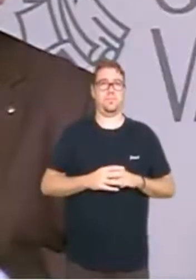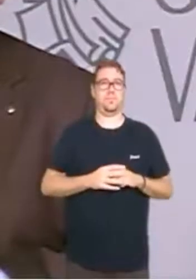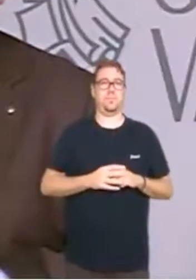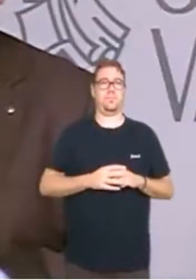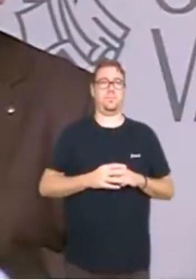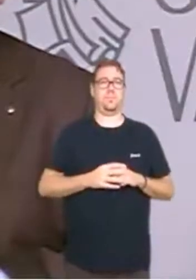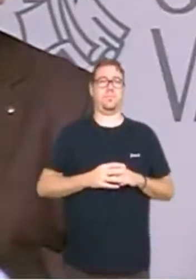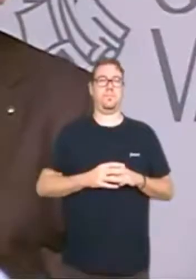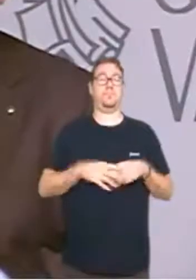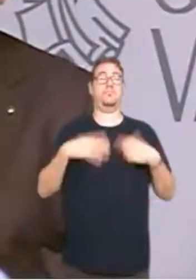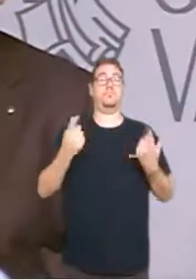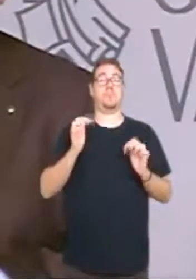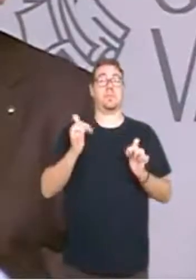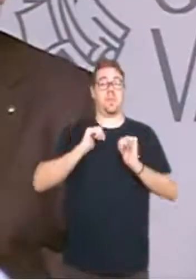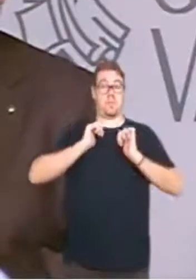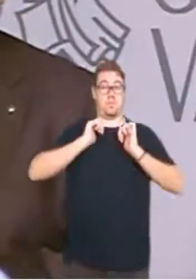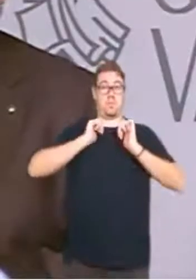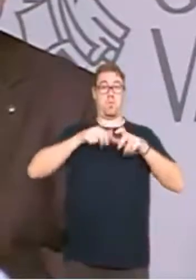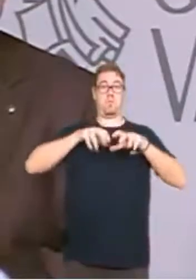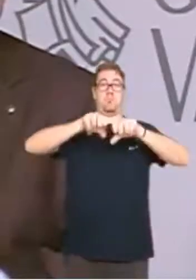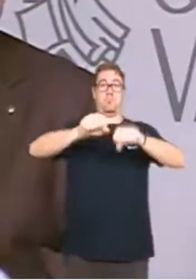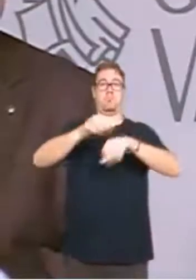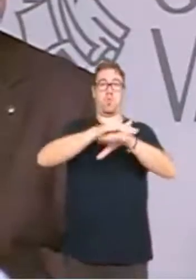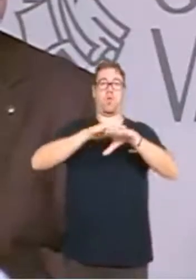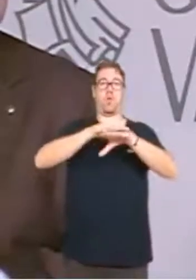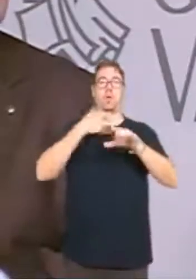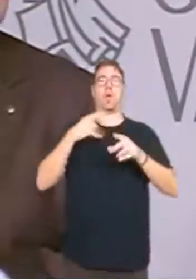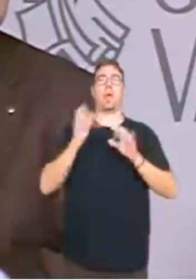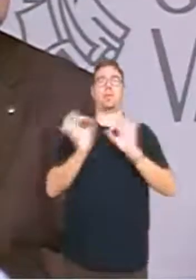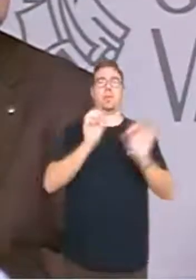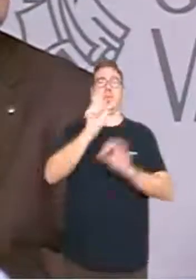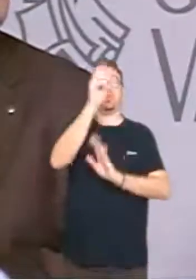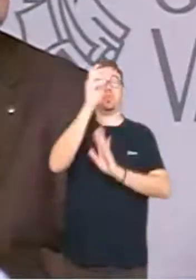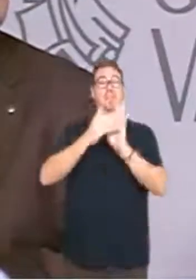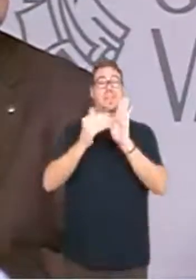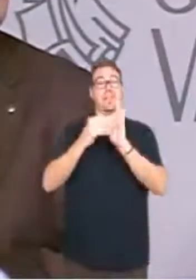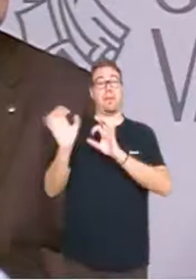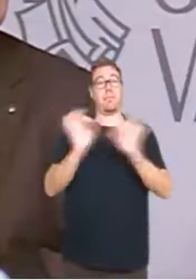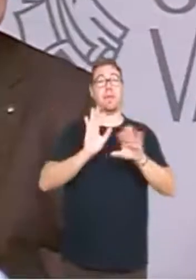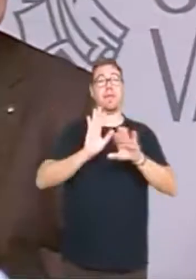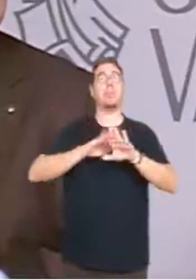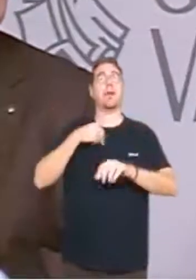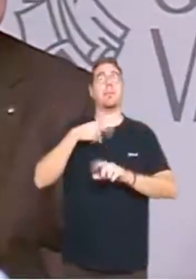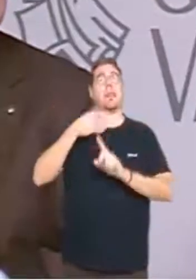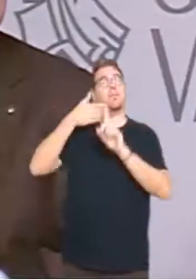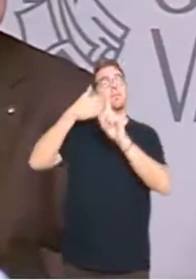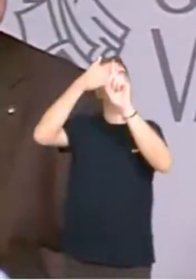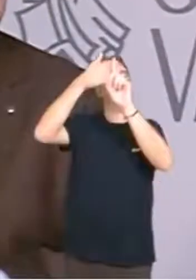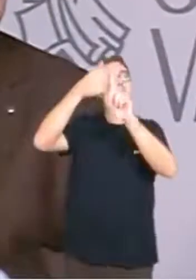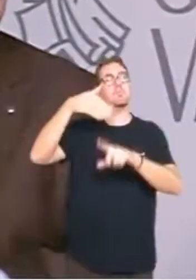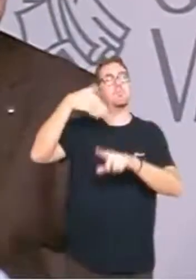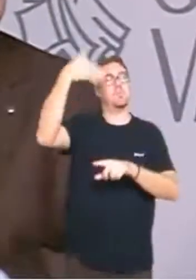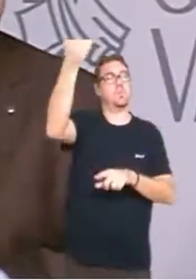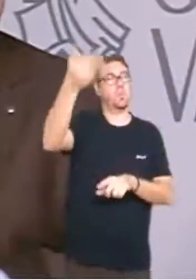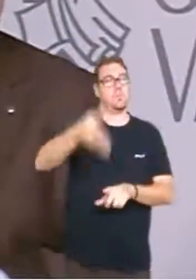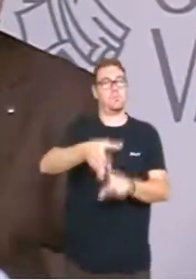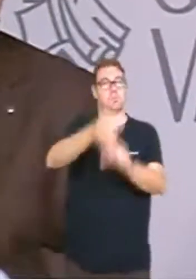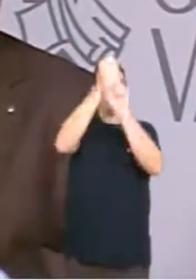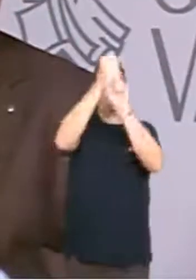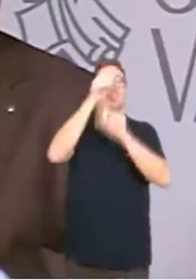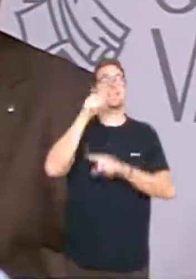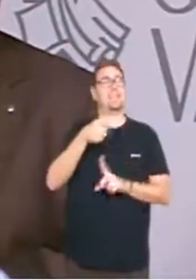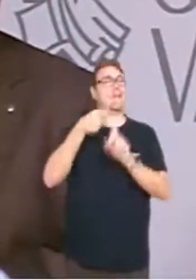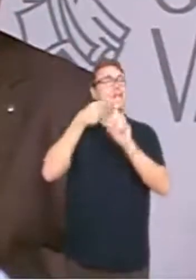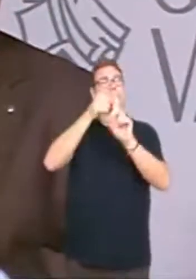Des de que hem aplegat el govern, estem preparant a la comunitat valenciana per als reptes de futur. I això és la